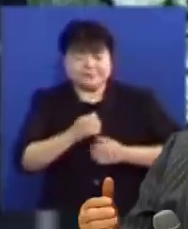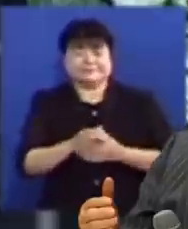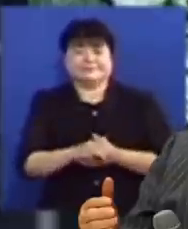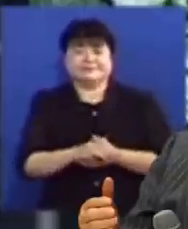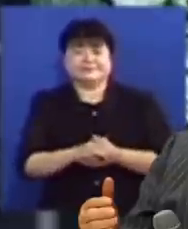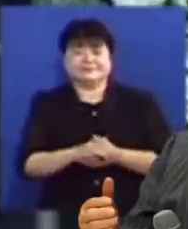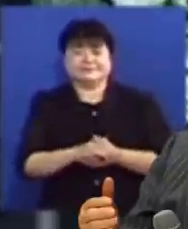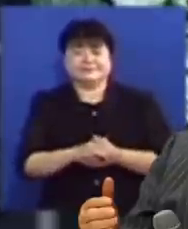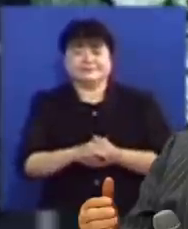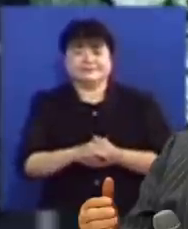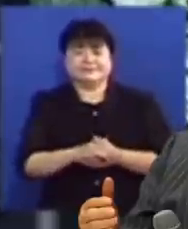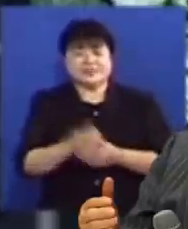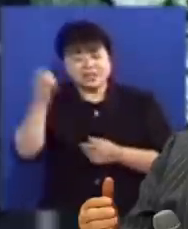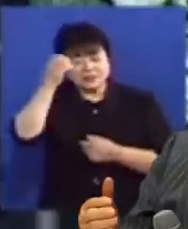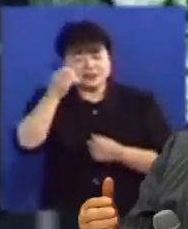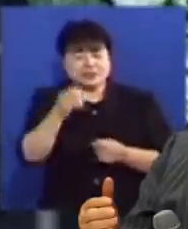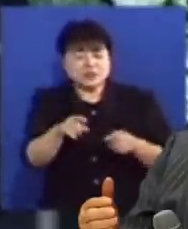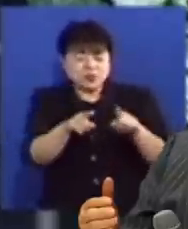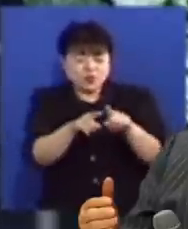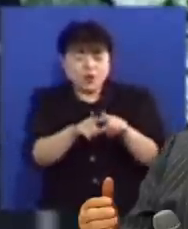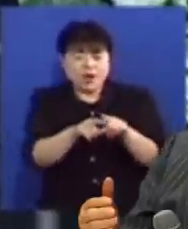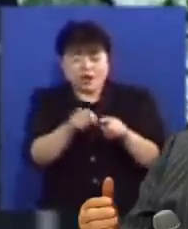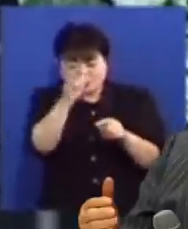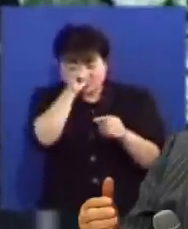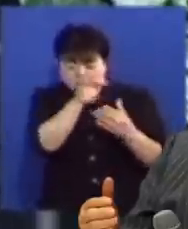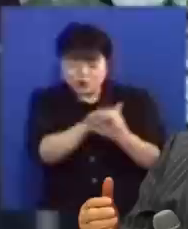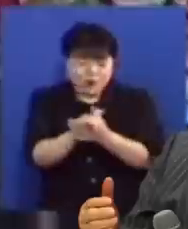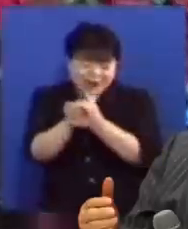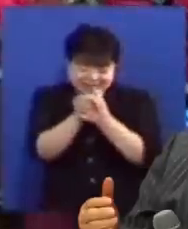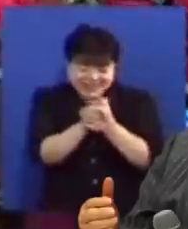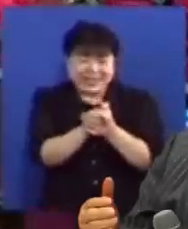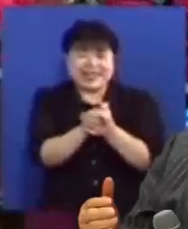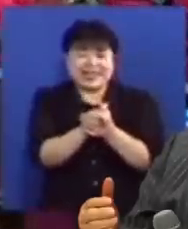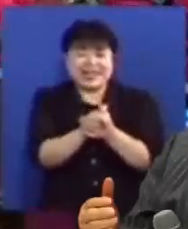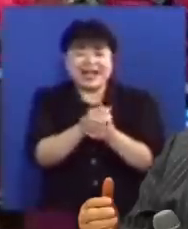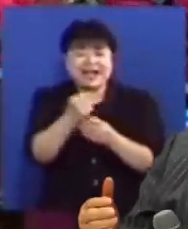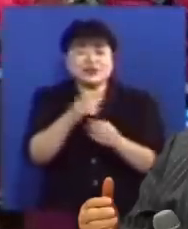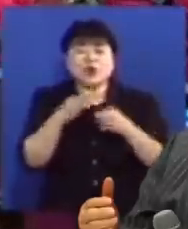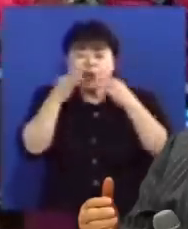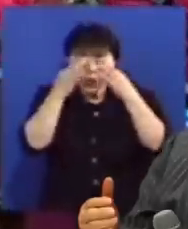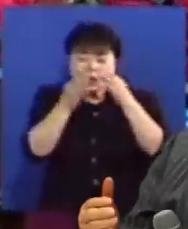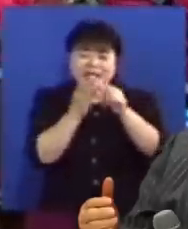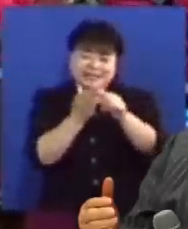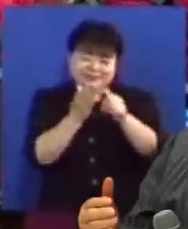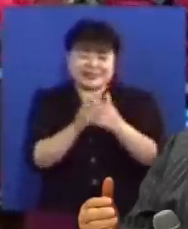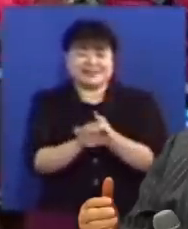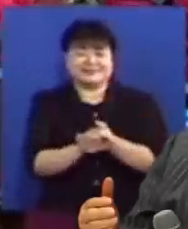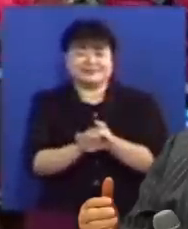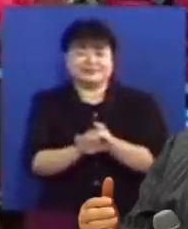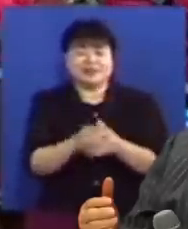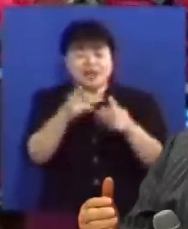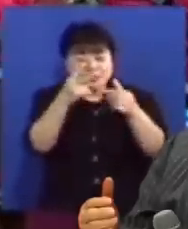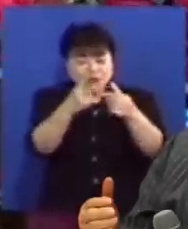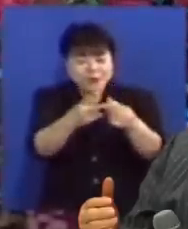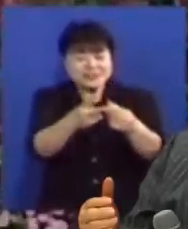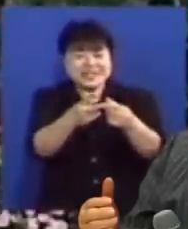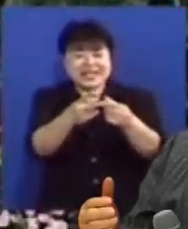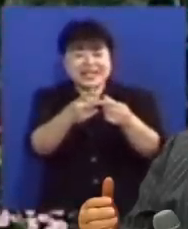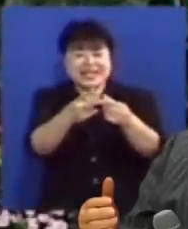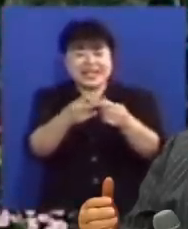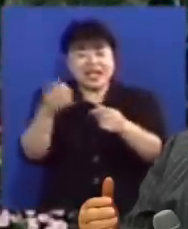수도 있다는 것입니다 그렇기 때문에 성령님과 우리는 좋은 관계를 맺도록 노력을 해야 되는 것입니다 둘째로 우리는